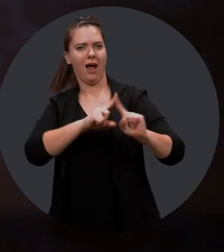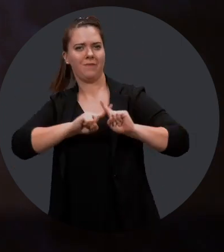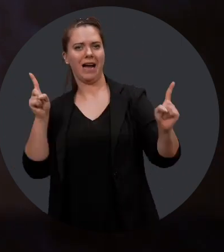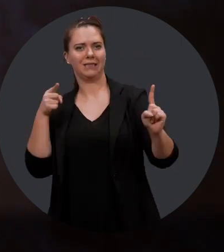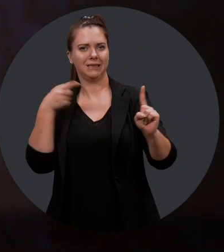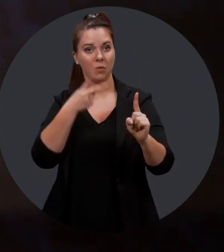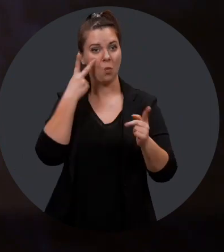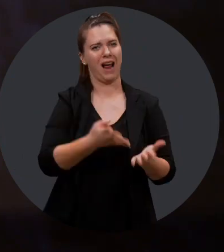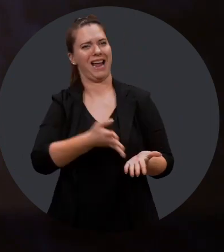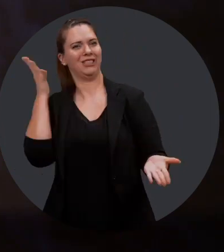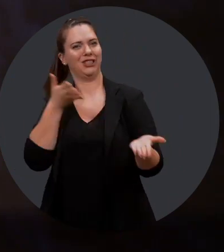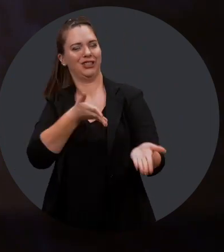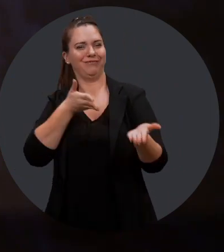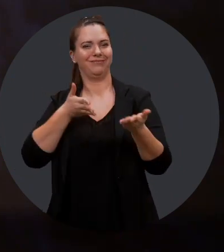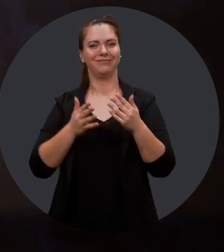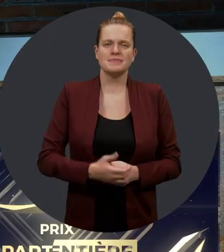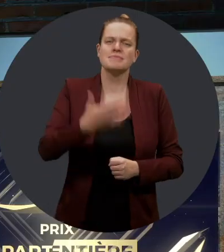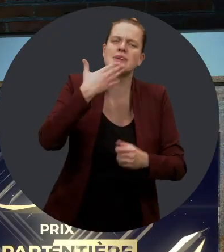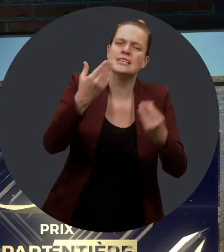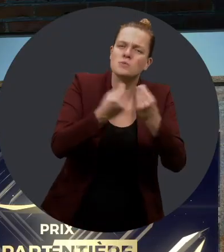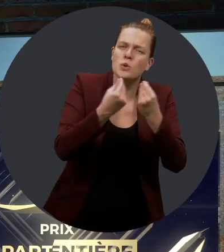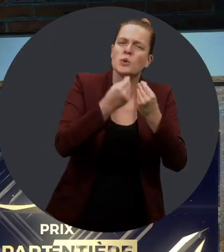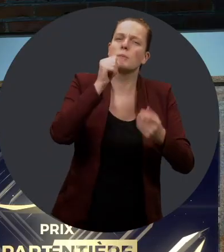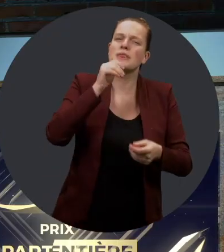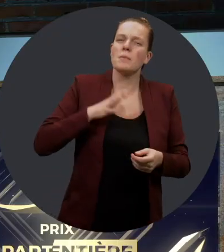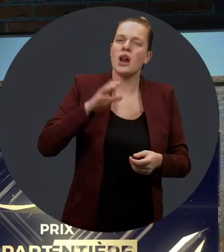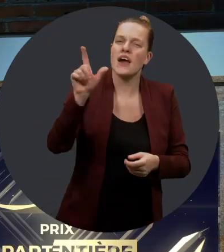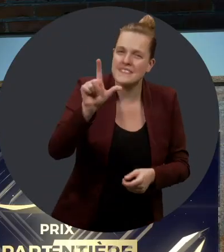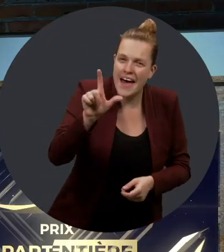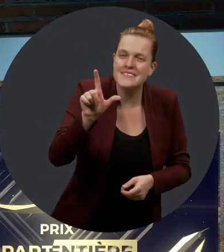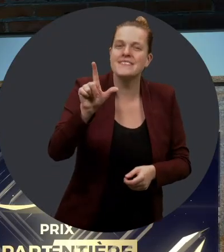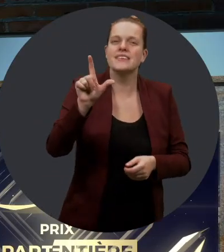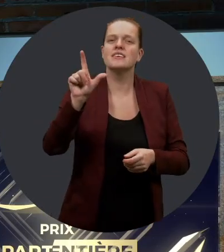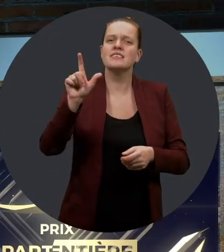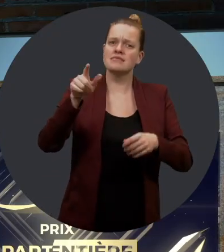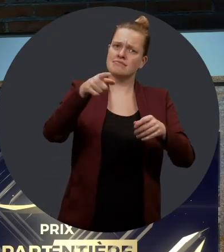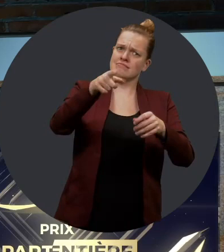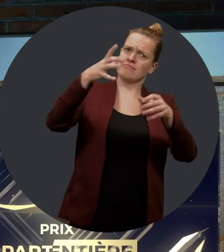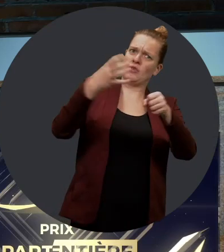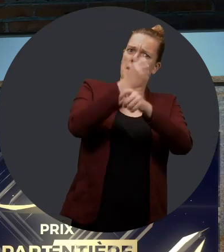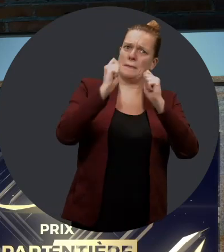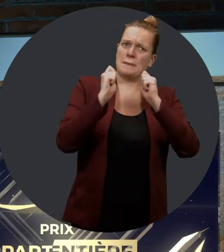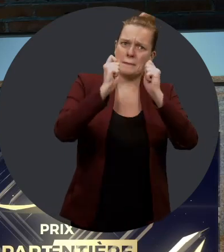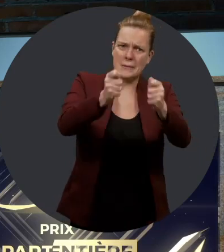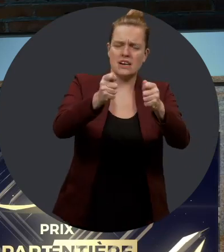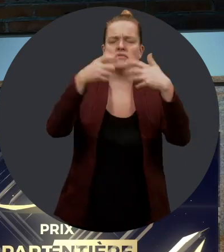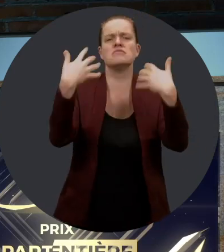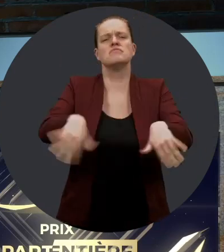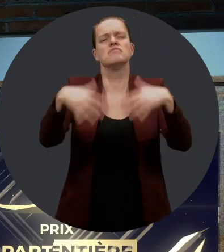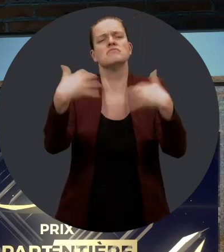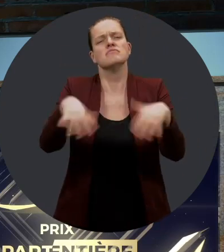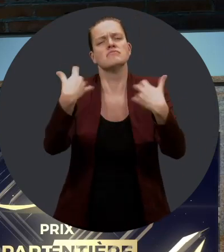différence pour y voir la richesse. Merci beaucoup, Mme Lefebvre. Votre titre de lauréate est